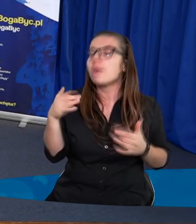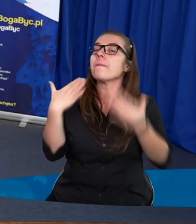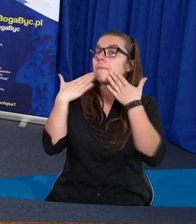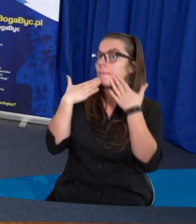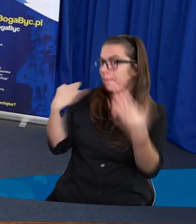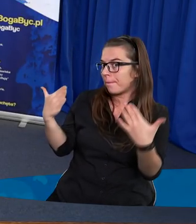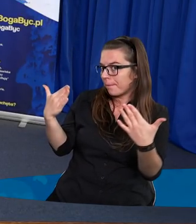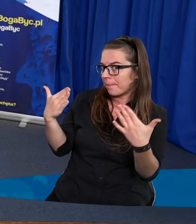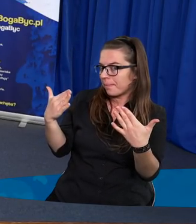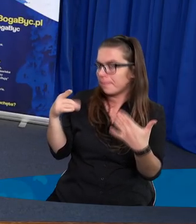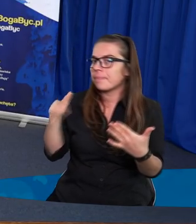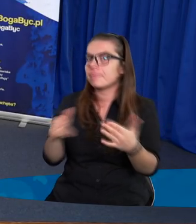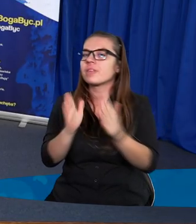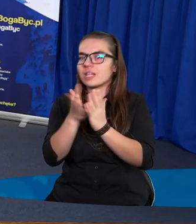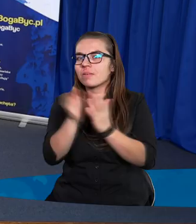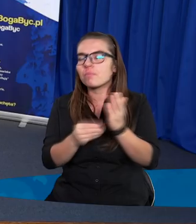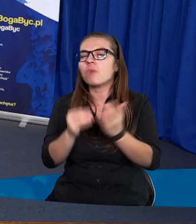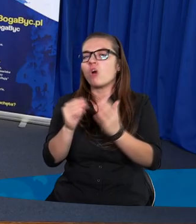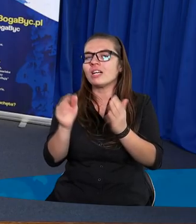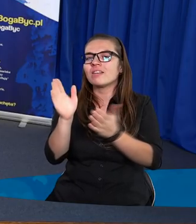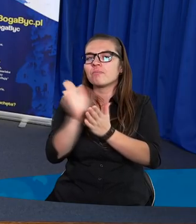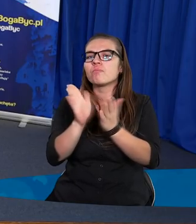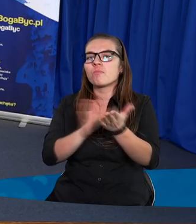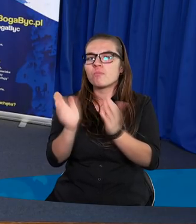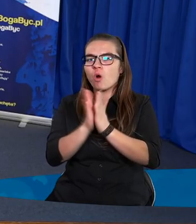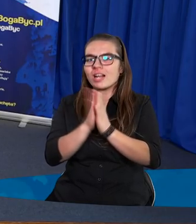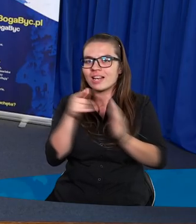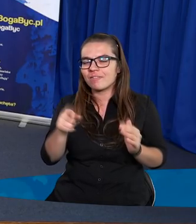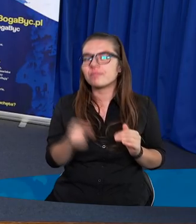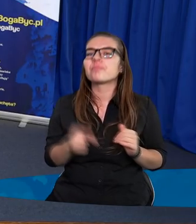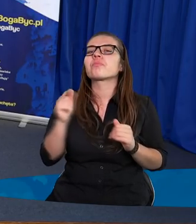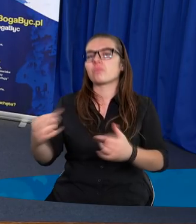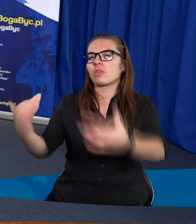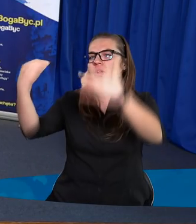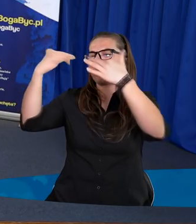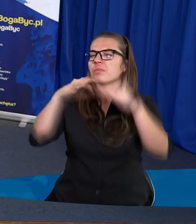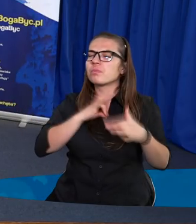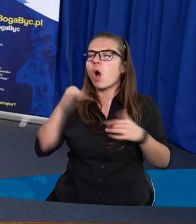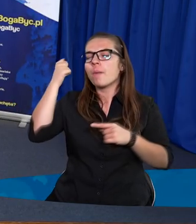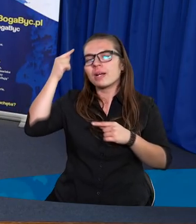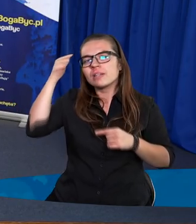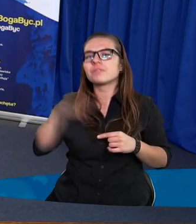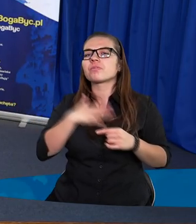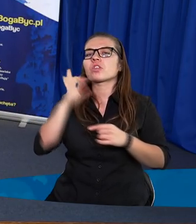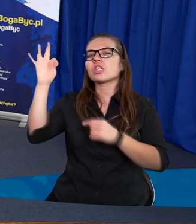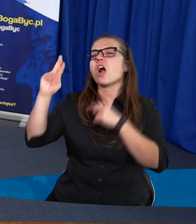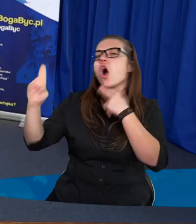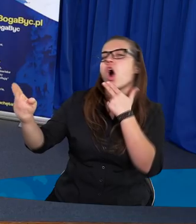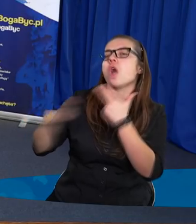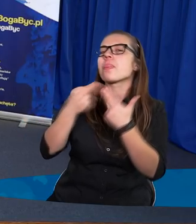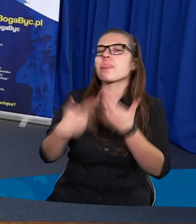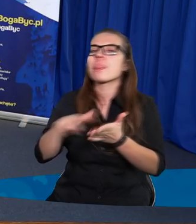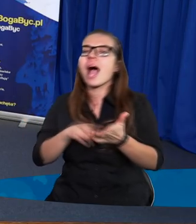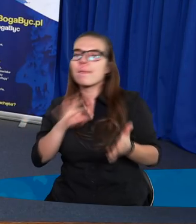Podziękowałem w tym swoim zeszycie modlitewnym za to, co spłynęło do mnie, do moich myśli, jako, wierzę, odpowiedź na